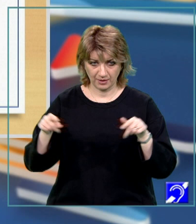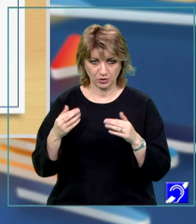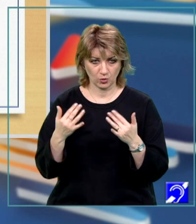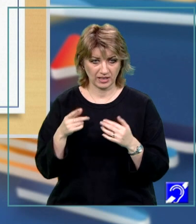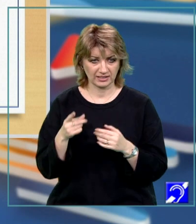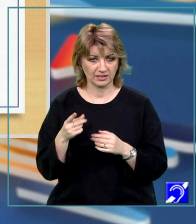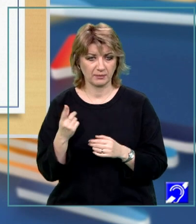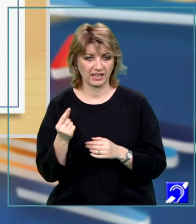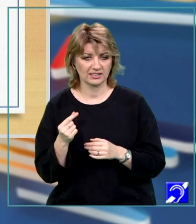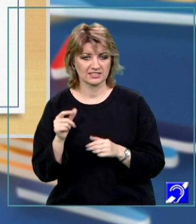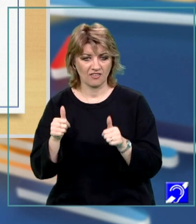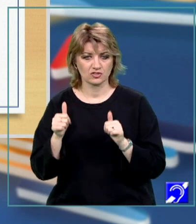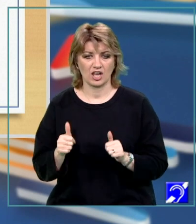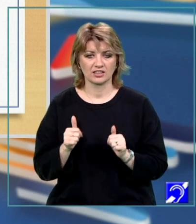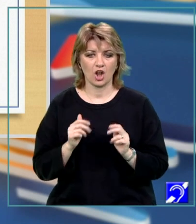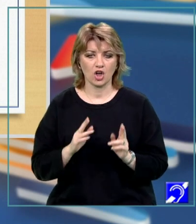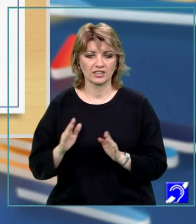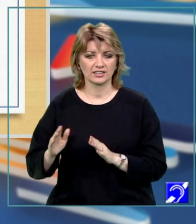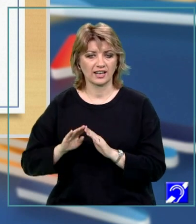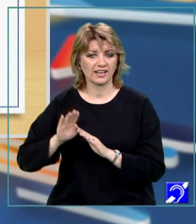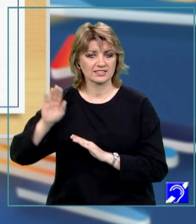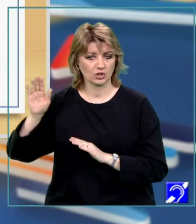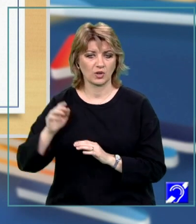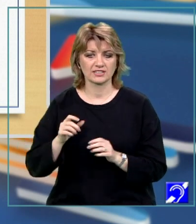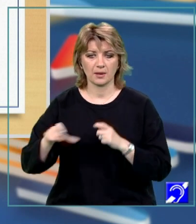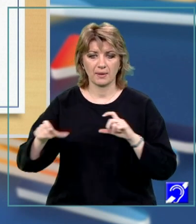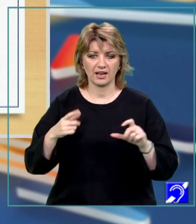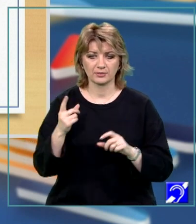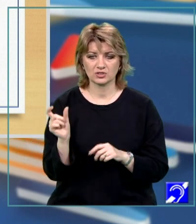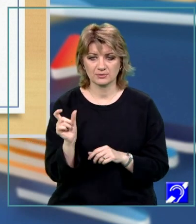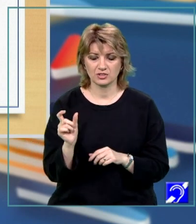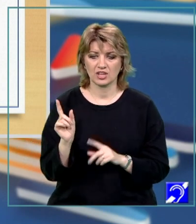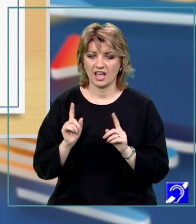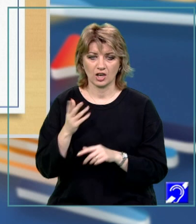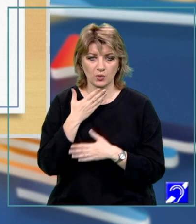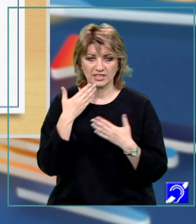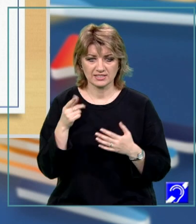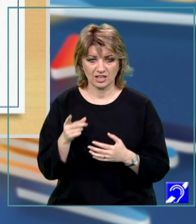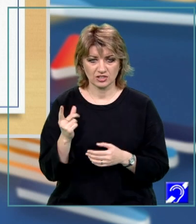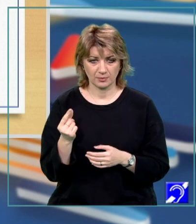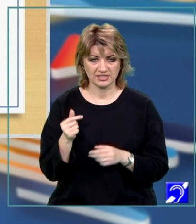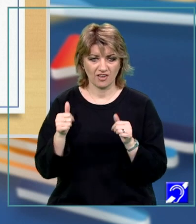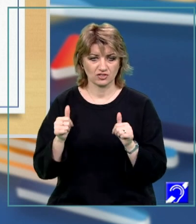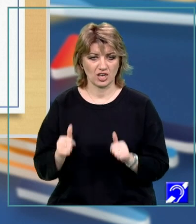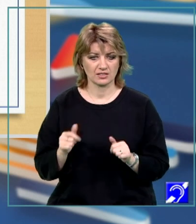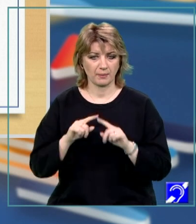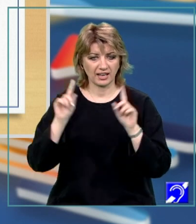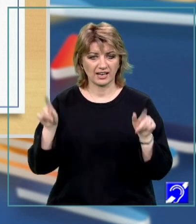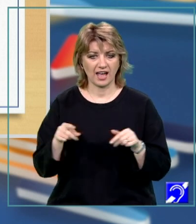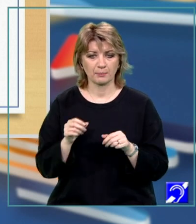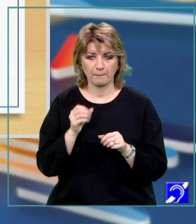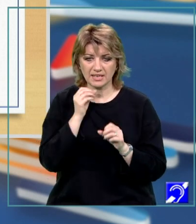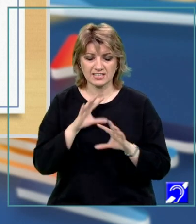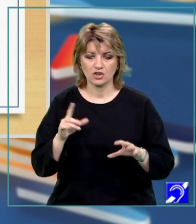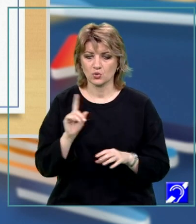perechie fiind afișate în ordine stric crescătoare, separate prin cât un spațiu, iar dacă nu există astfel de perech, se afișează pe ecran mesajul